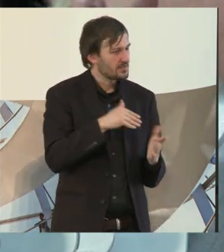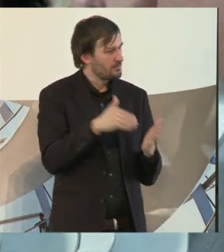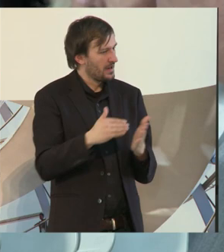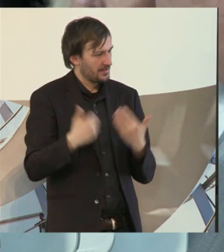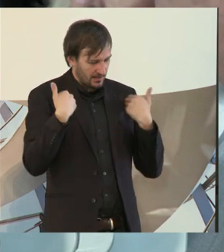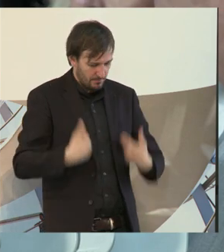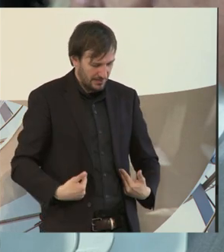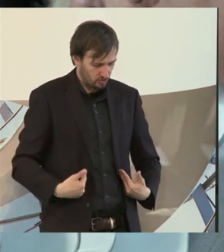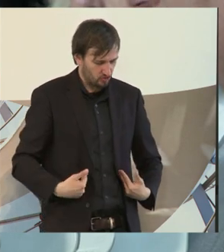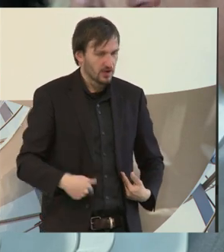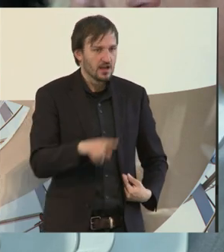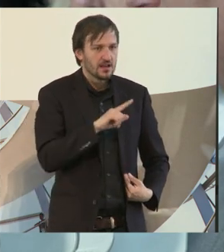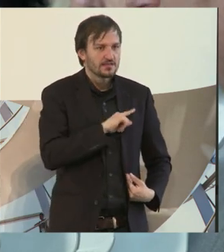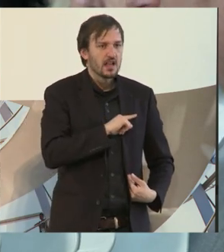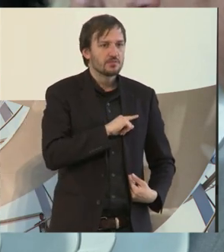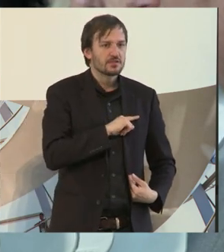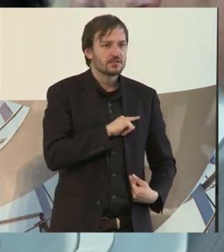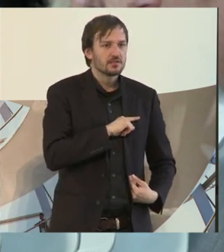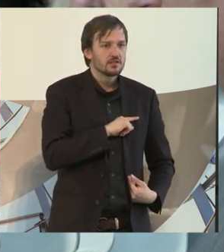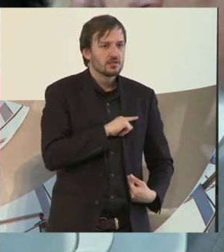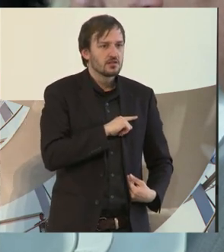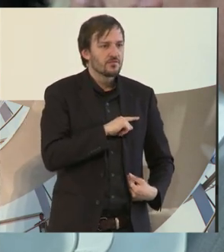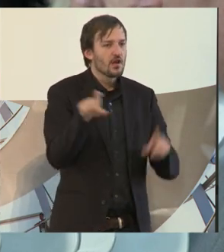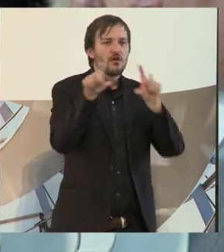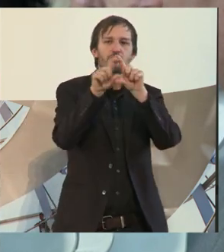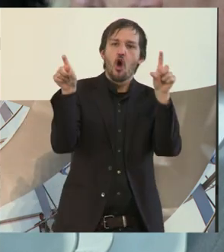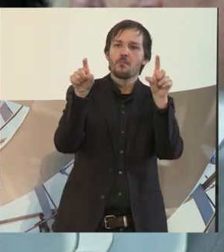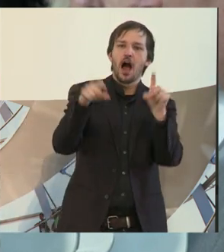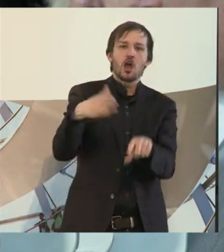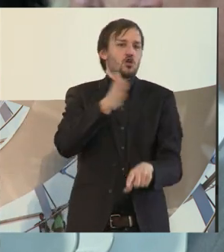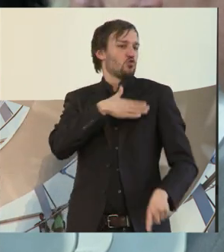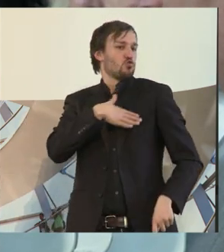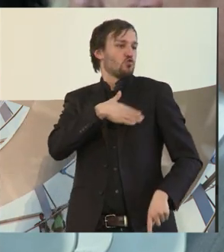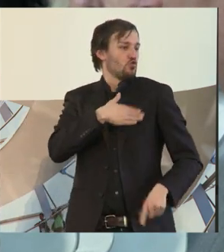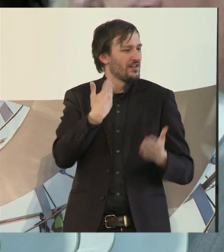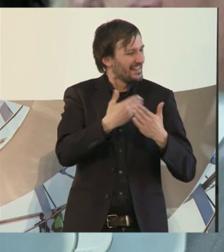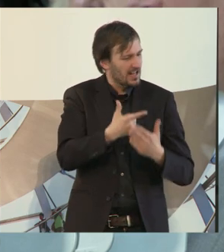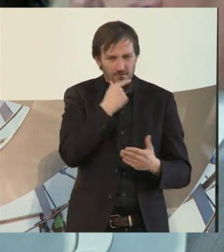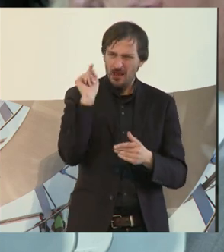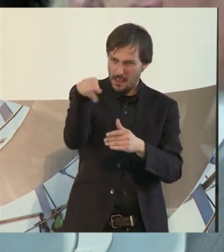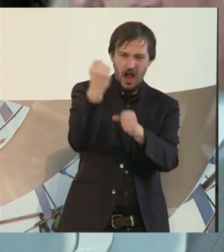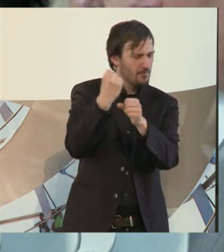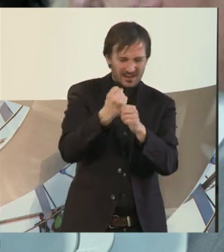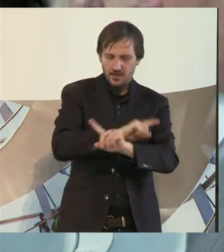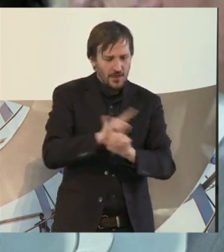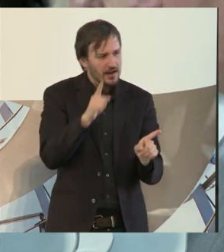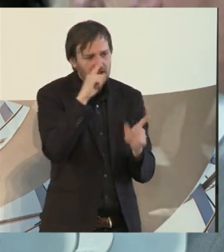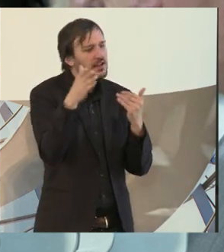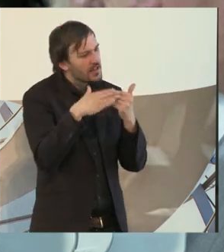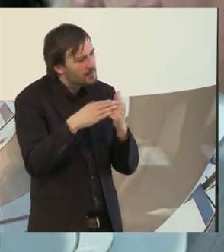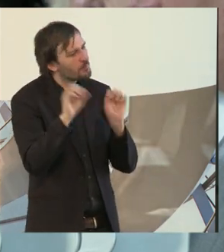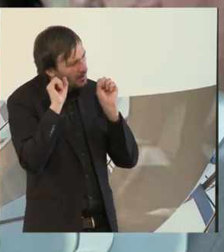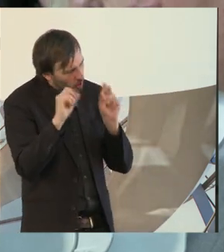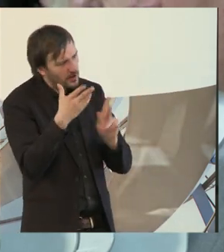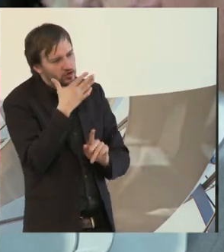nicht unbedingt dafür arbeiten möchten, weil wir ein gutes Image für das Unternehmen geben. Wenn das nebenbei der Fall ist, ist das schön.